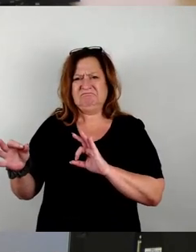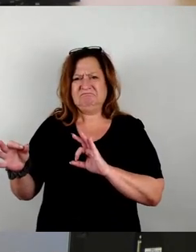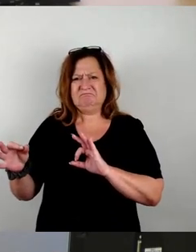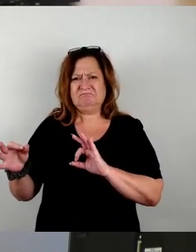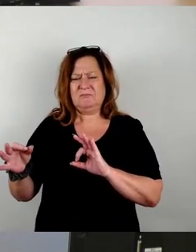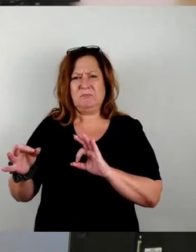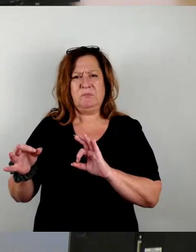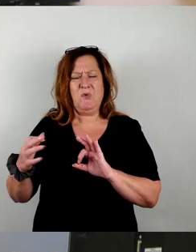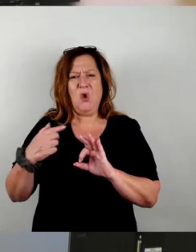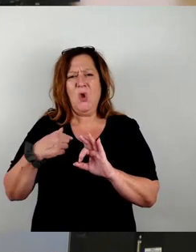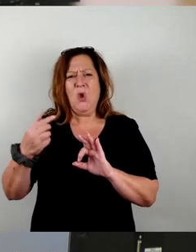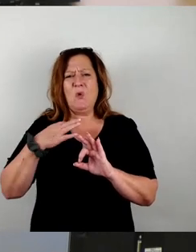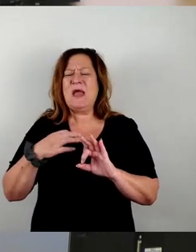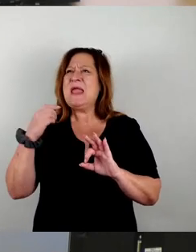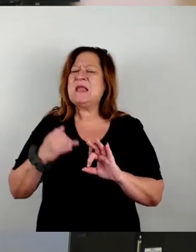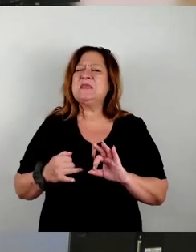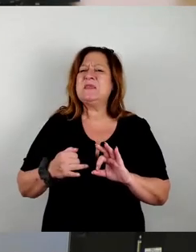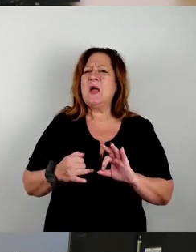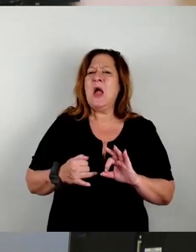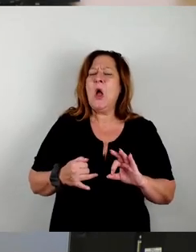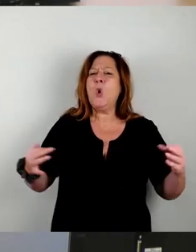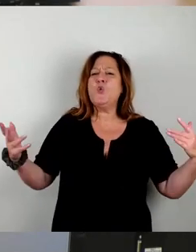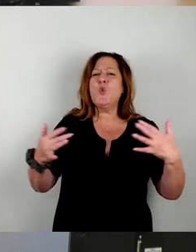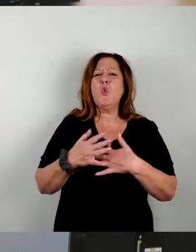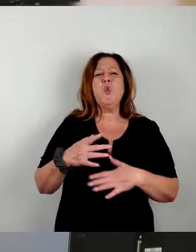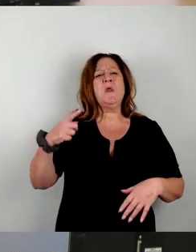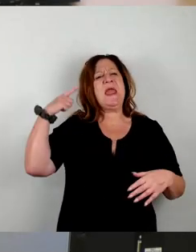grüne Ideologie, die die Bürgermeisterin sozusagen